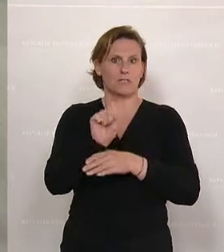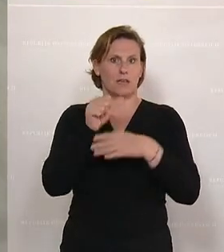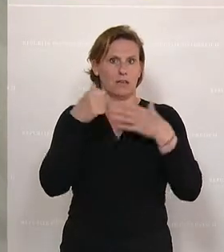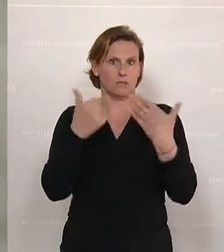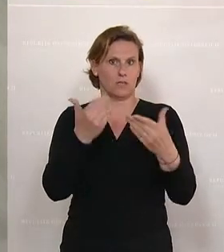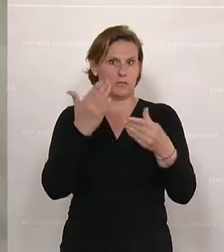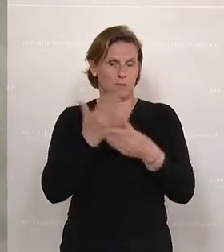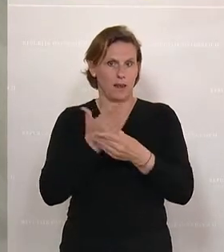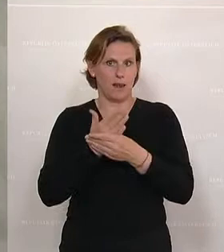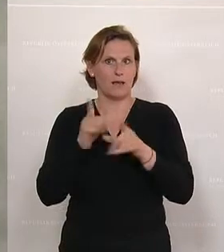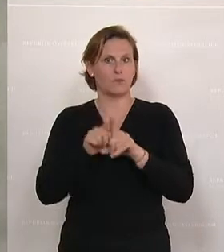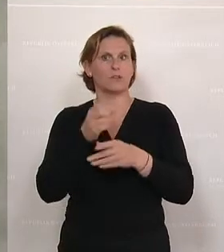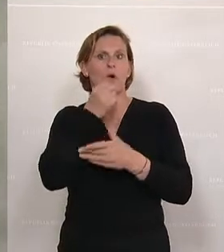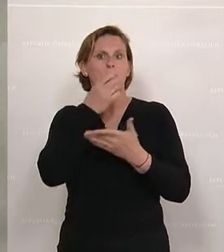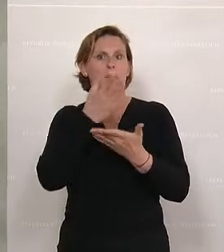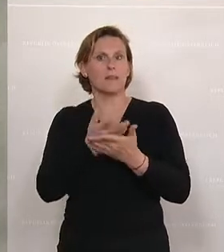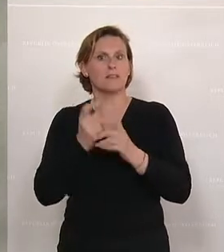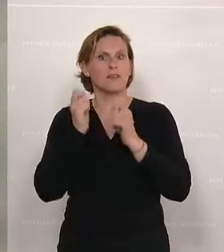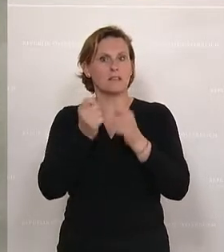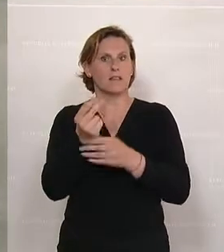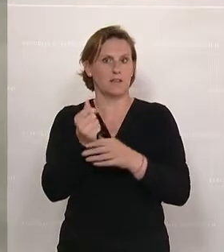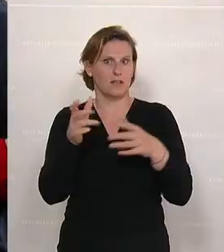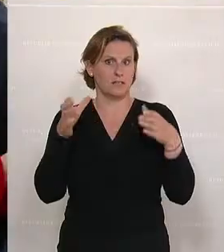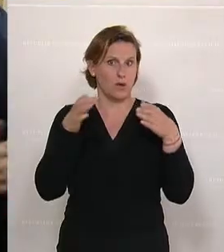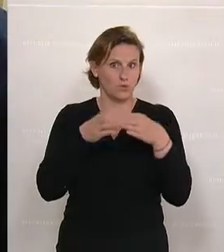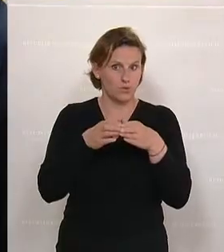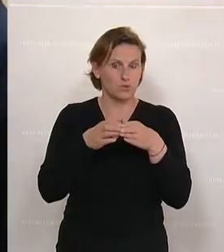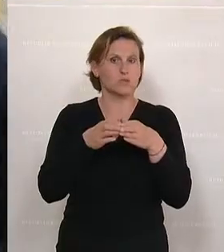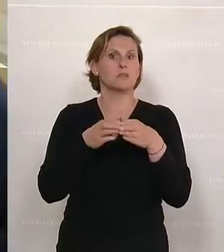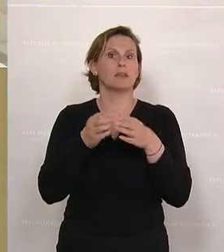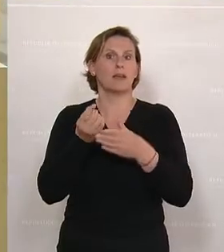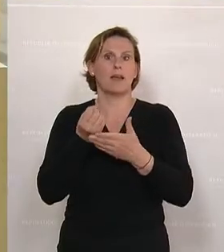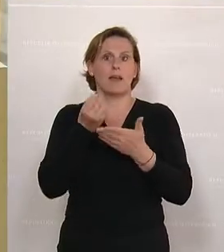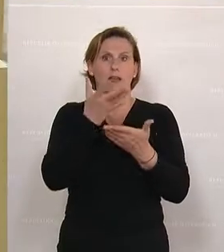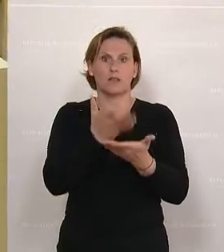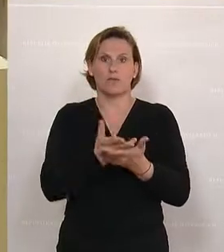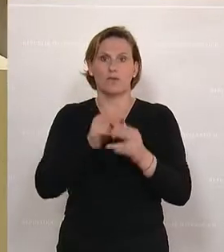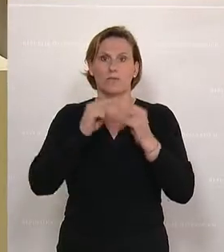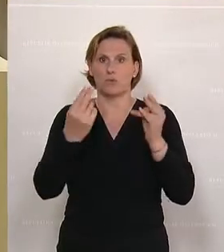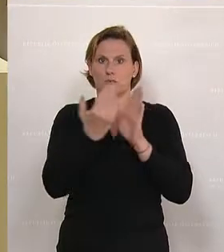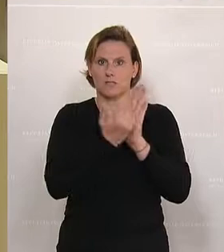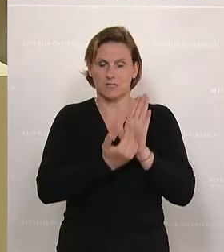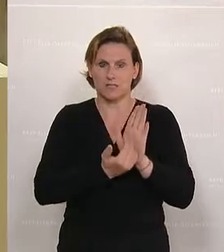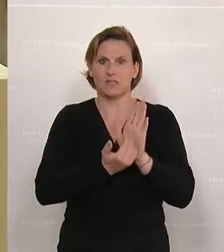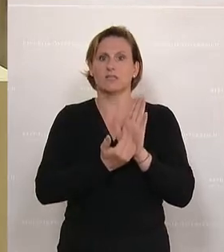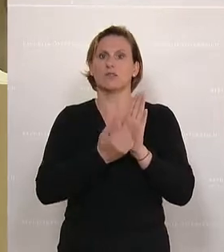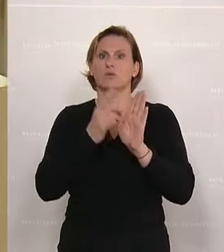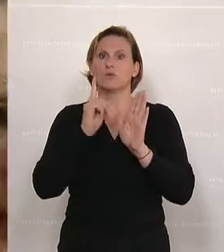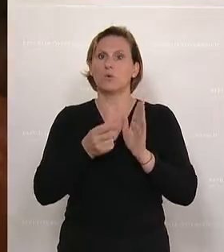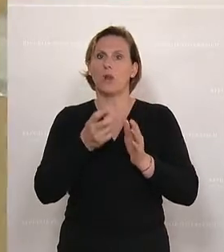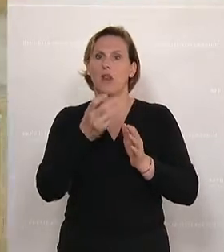und der Bericht und Antrag des Finanzausschusses über den Entwurf eines Bundesgesetzes, mit dem das